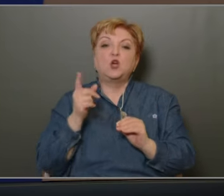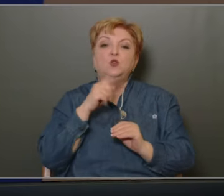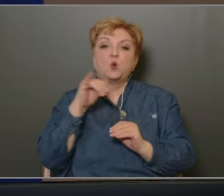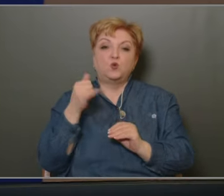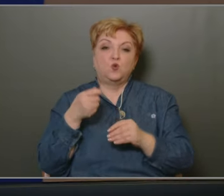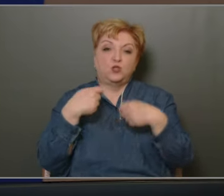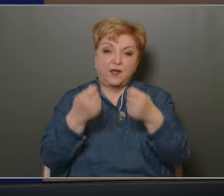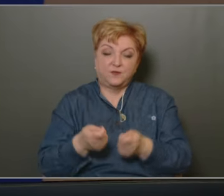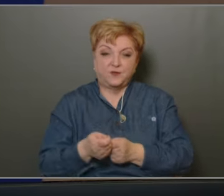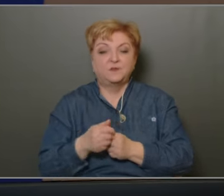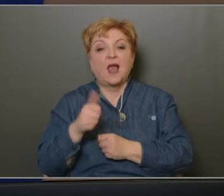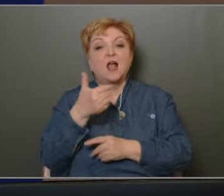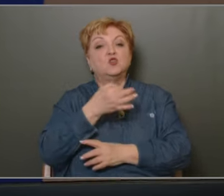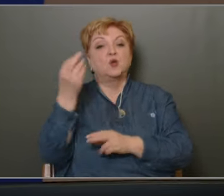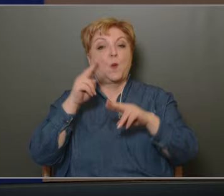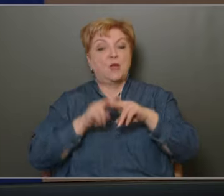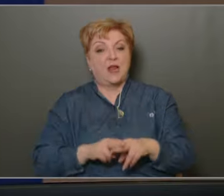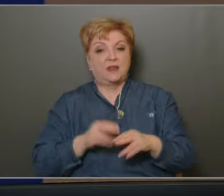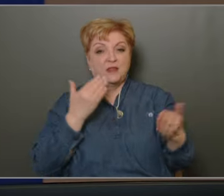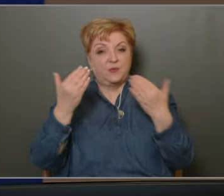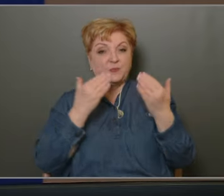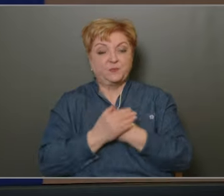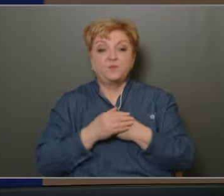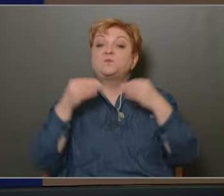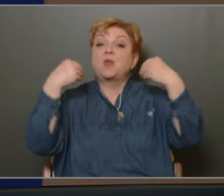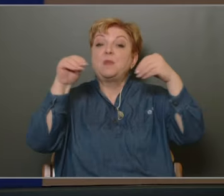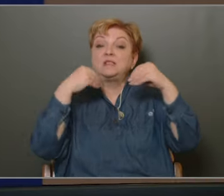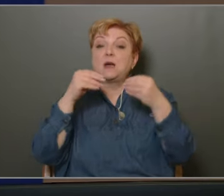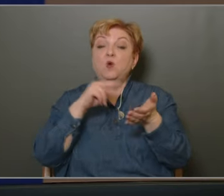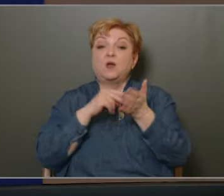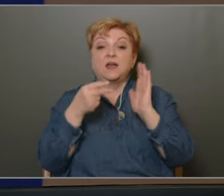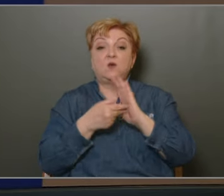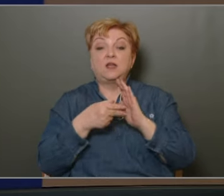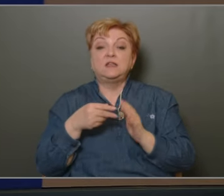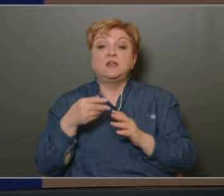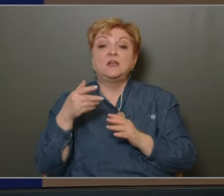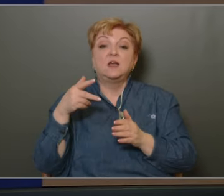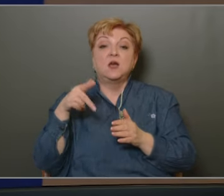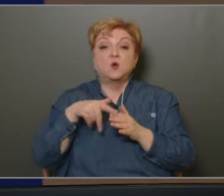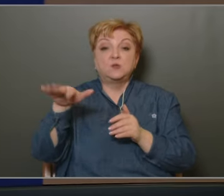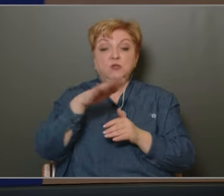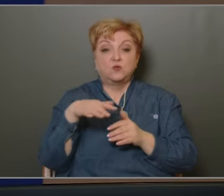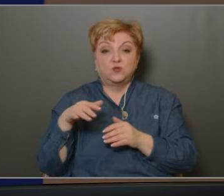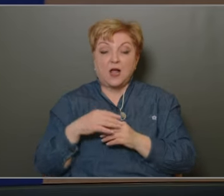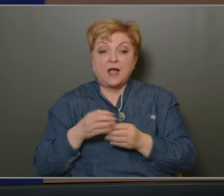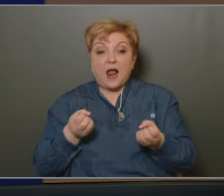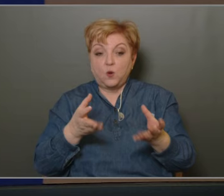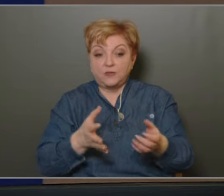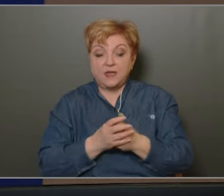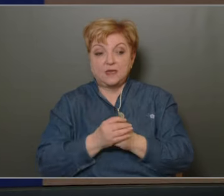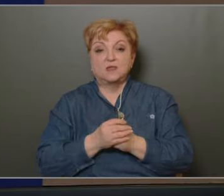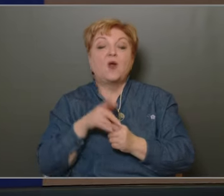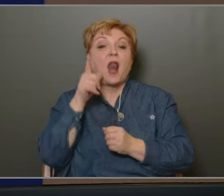előterjesztésében első napi rendünket tárgyaljuk beszámolott a kerületi közbiztoság helyzetéről előterjesztő